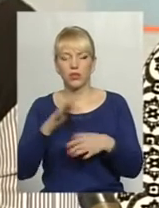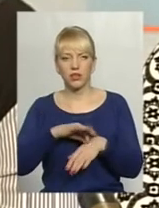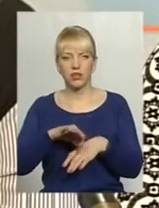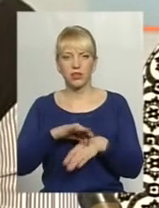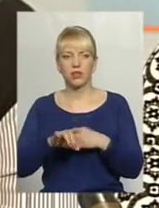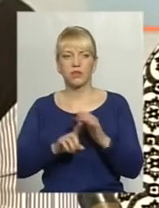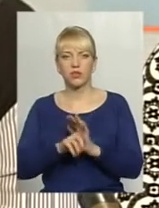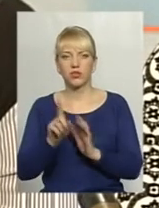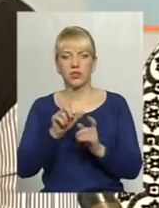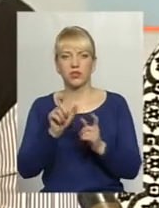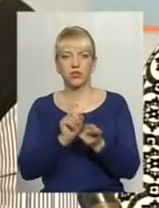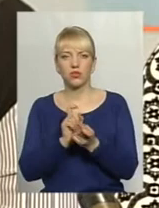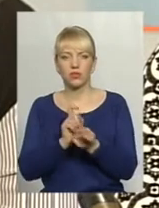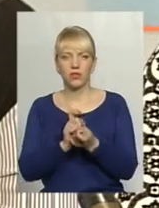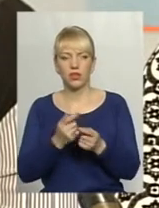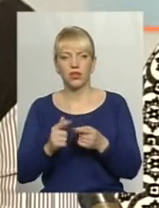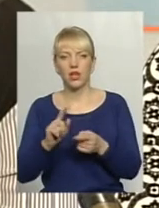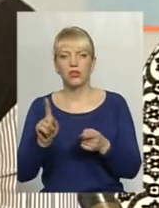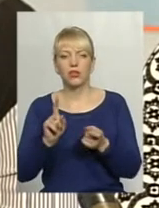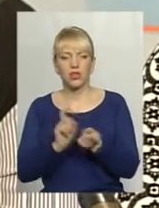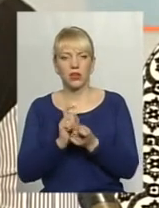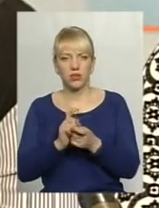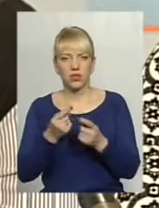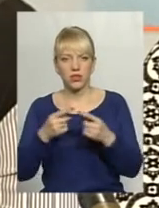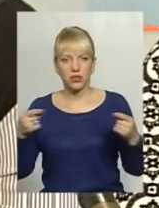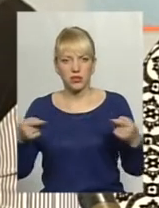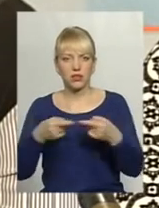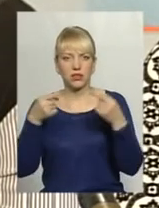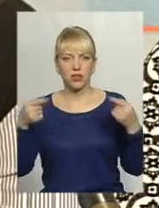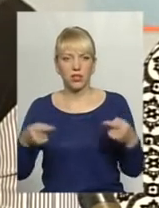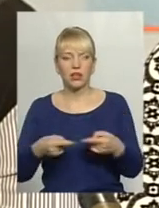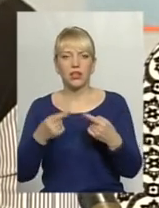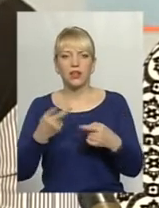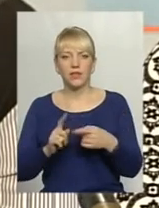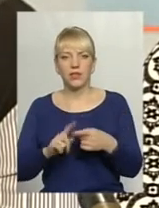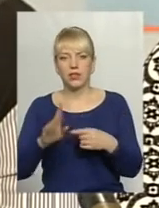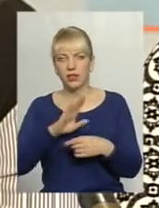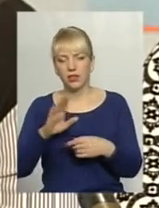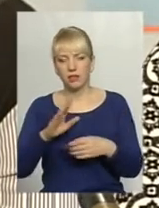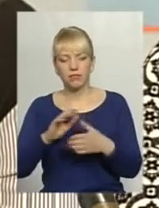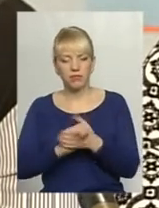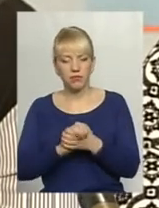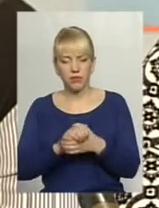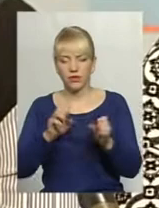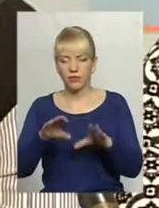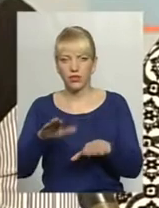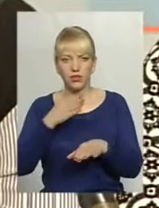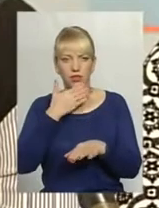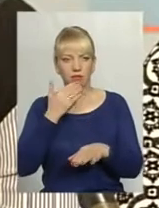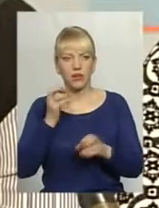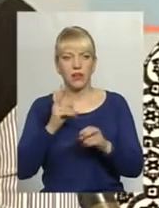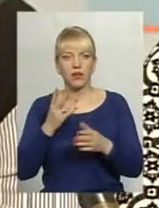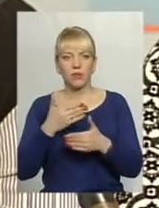починається із конфлікту. А що таке конфлікт? Зіткнення двох сторін. Ми мирним шляхом не вирішили, як ми будемо